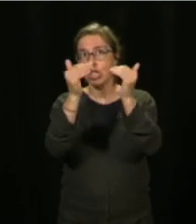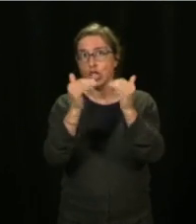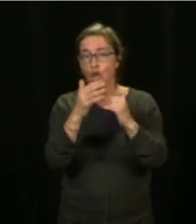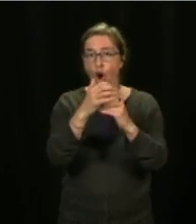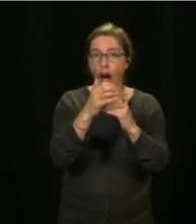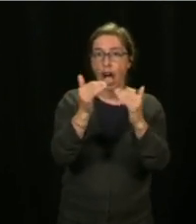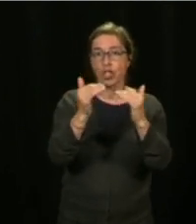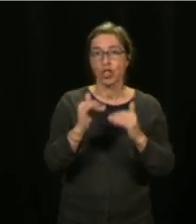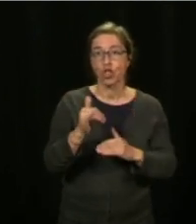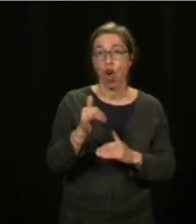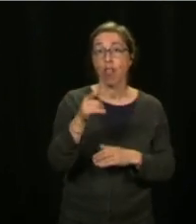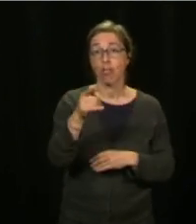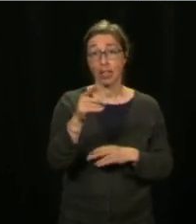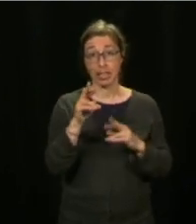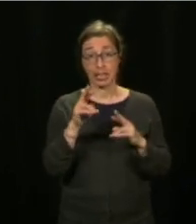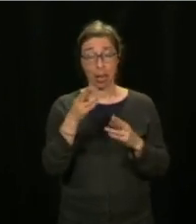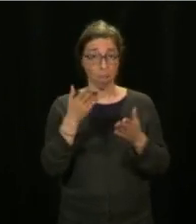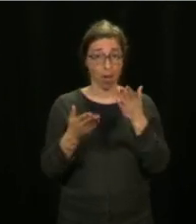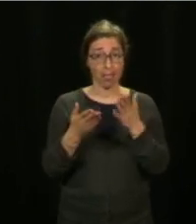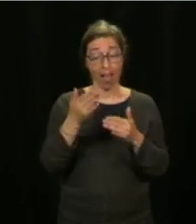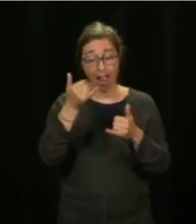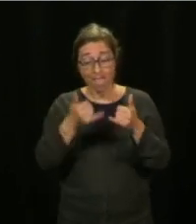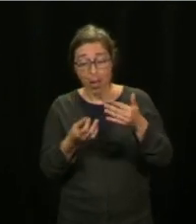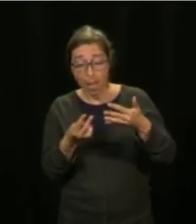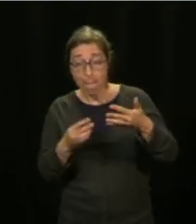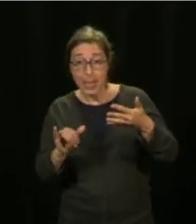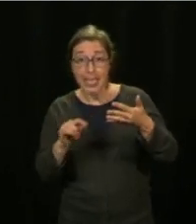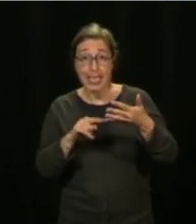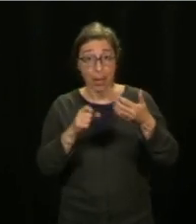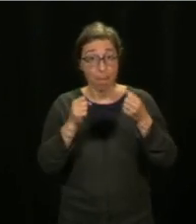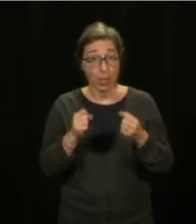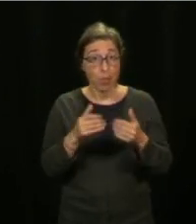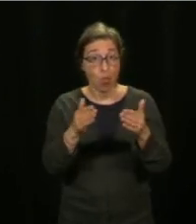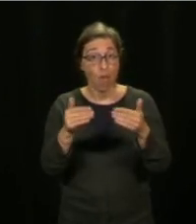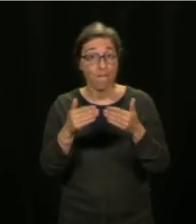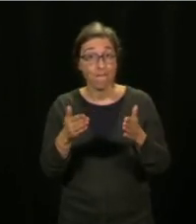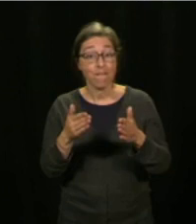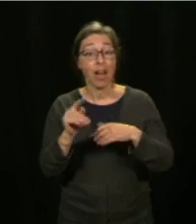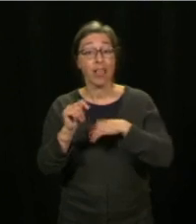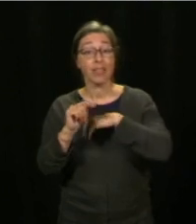cette vie-là un peu, là? C'est pas moi qui vous ai demandé de poser cette question-là.